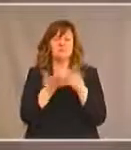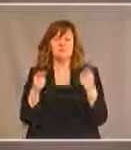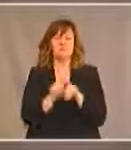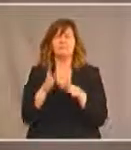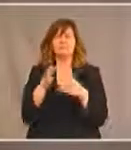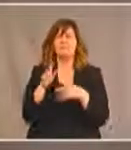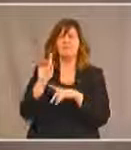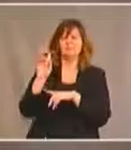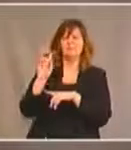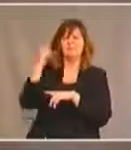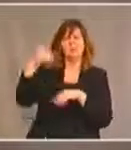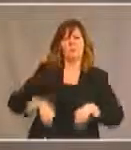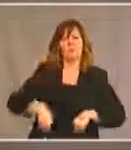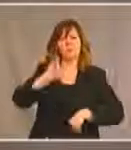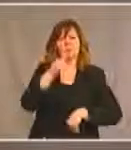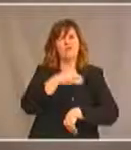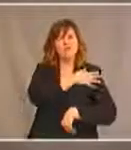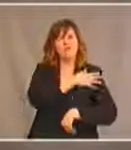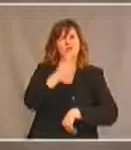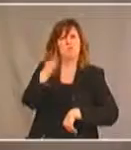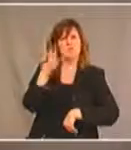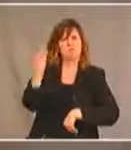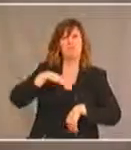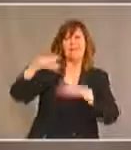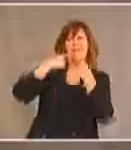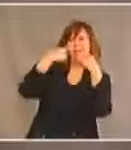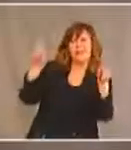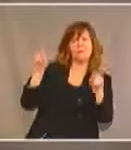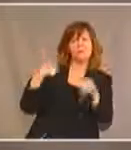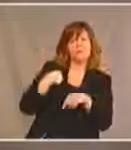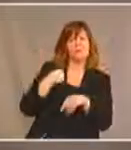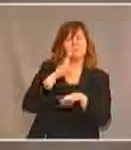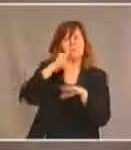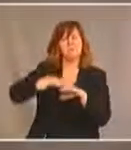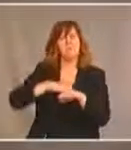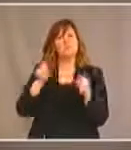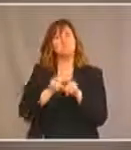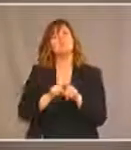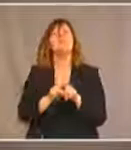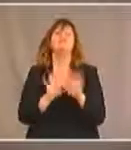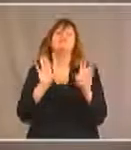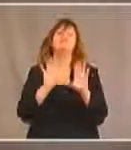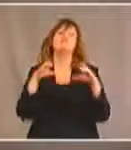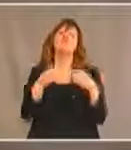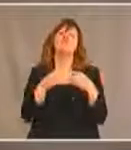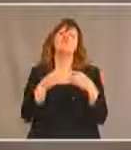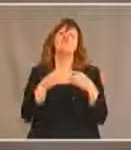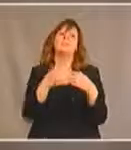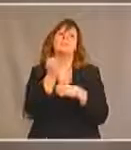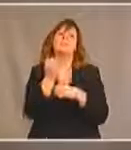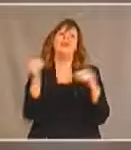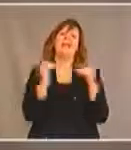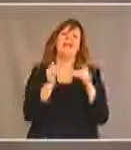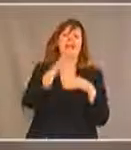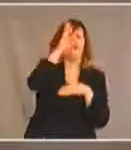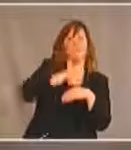premier ministre Justin Trudeau en 2015 et de la formation d'un cabinet paritaire. Ceci a beaucoup attiré